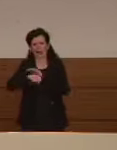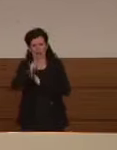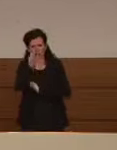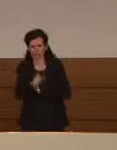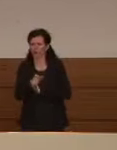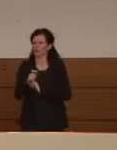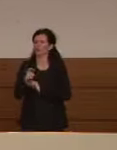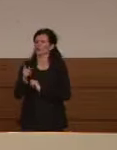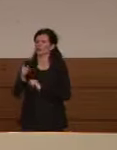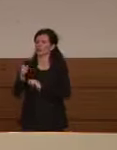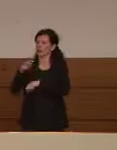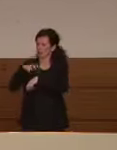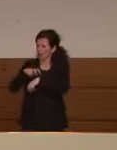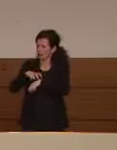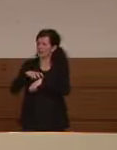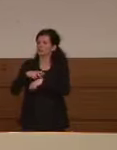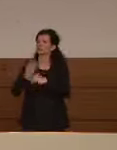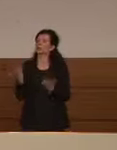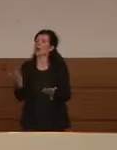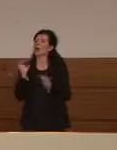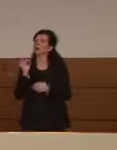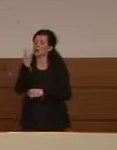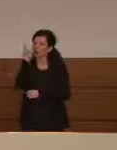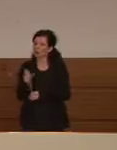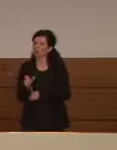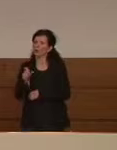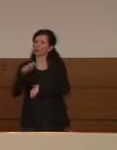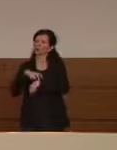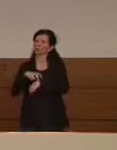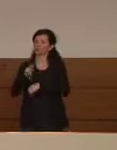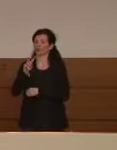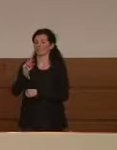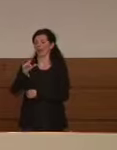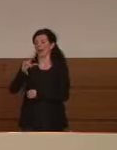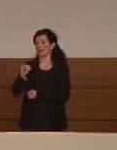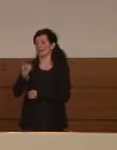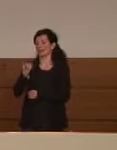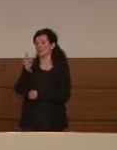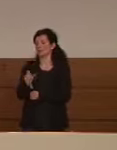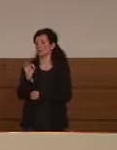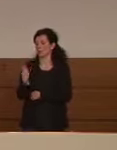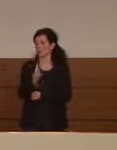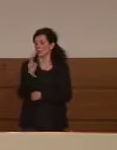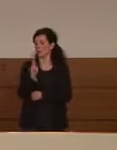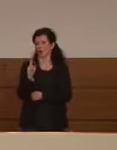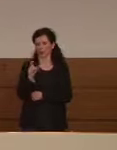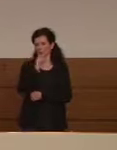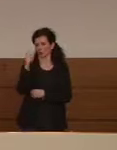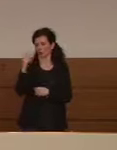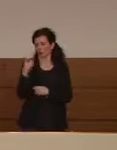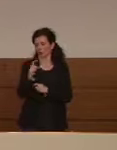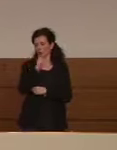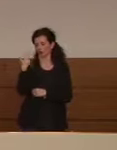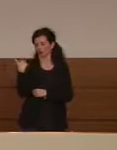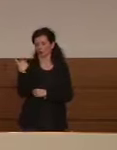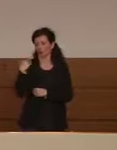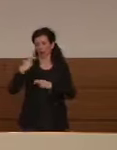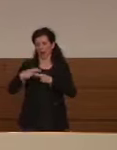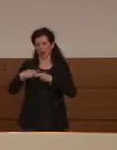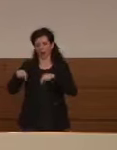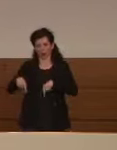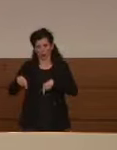non al medico al dottor Valli che prima di morire a Roma qualche giorno fa ha denunciato ha scritto su un post